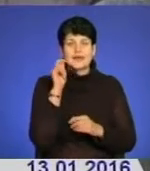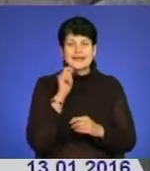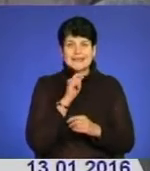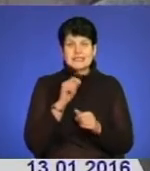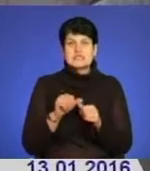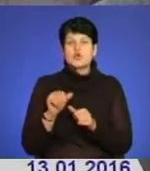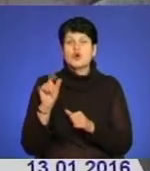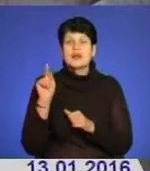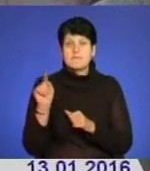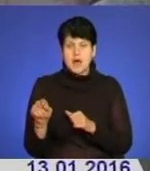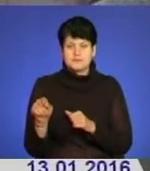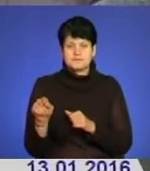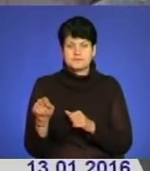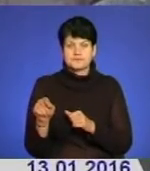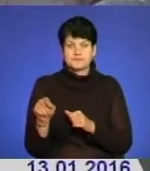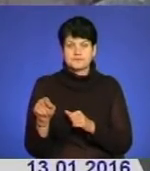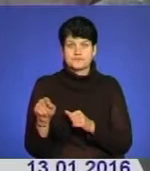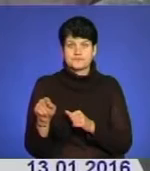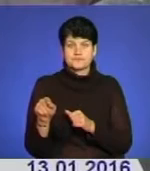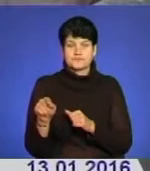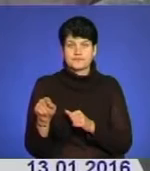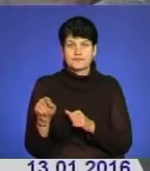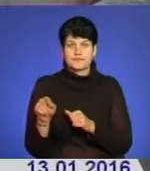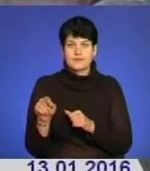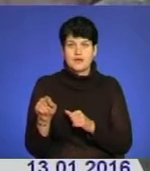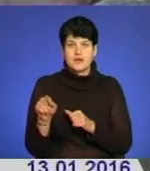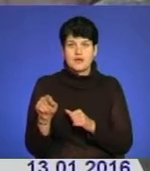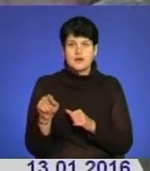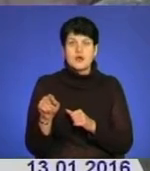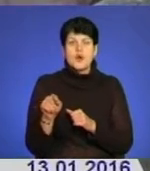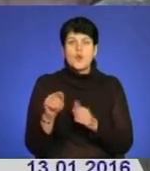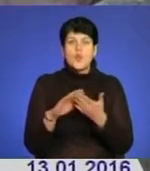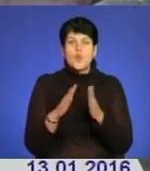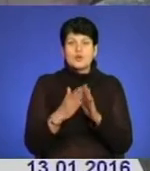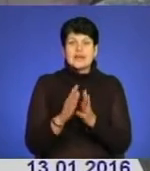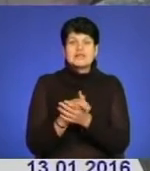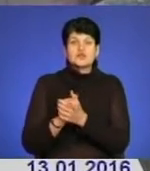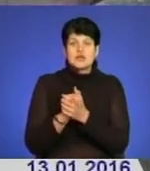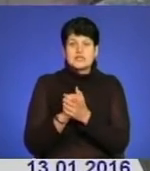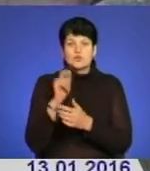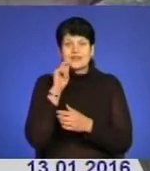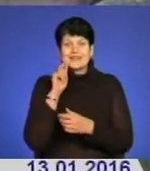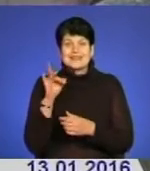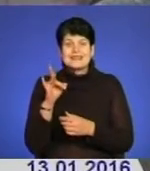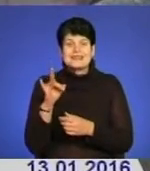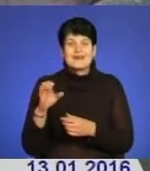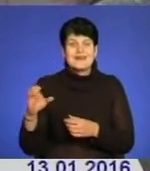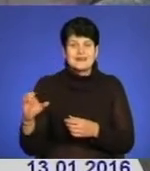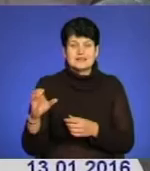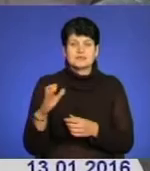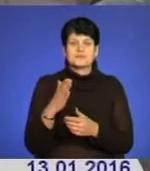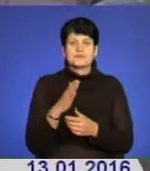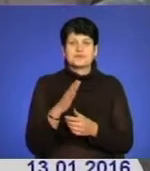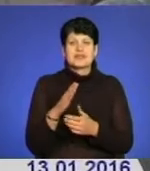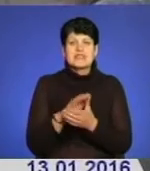зокрема, угоди про асоціацію між Україною і Європейським Союзом, країнами Європейського